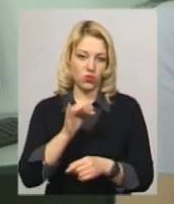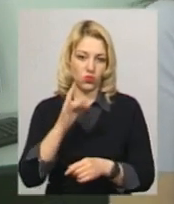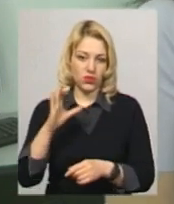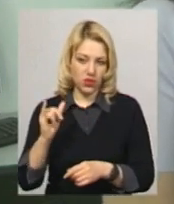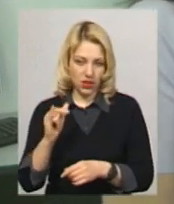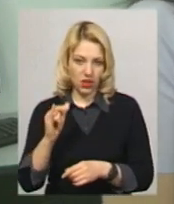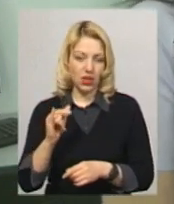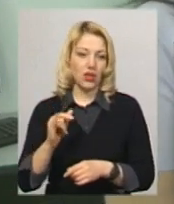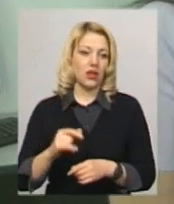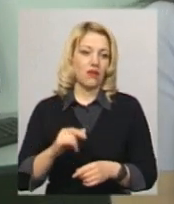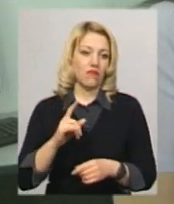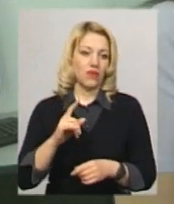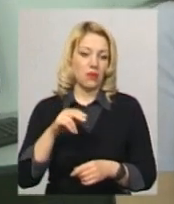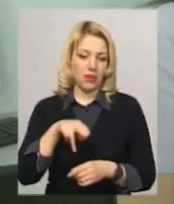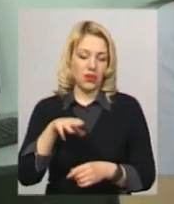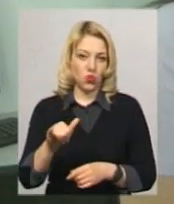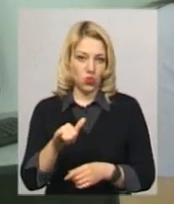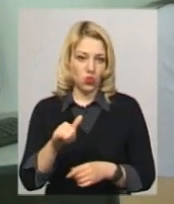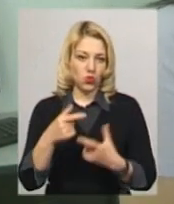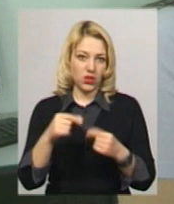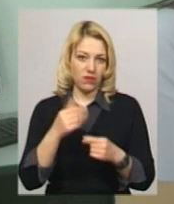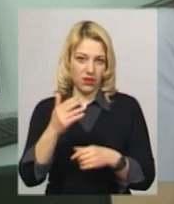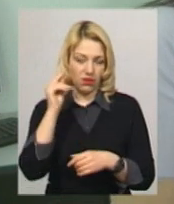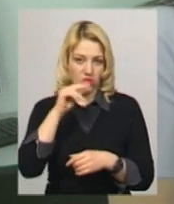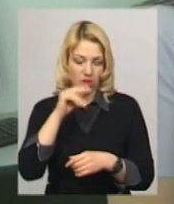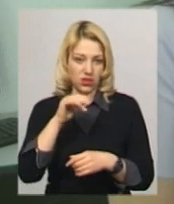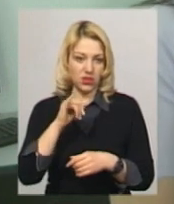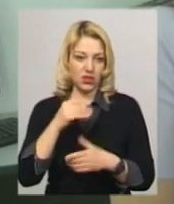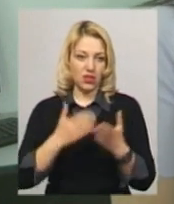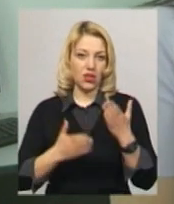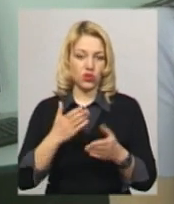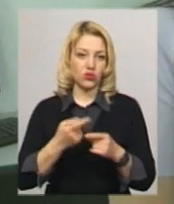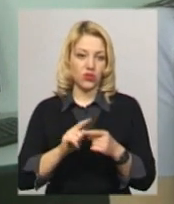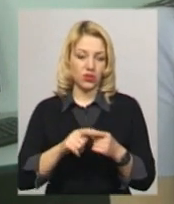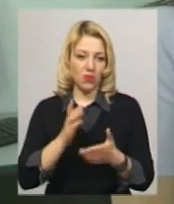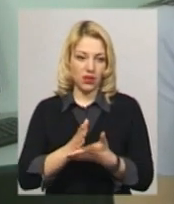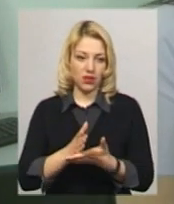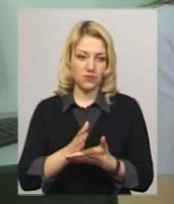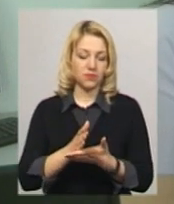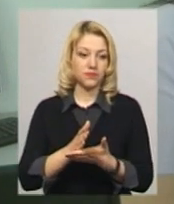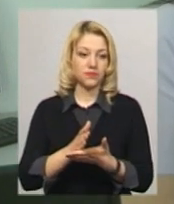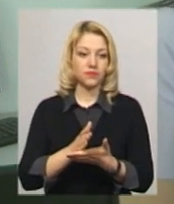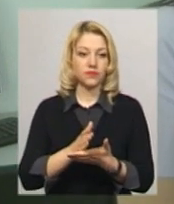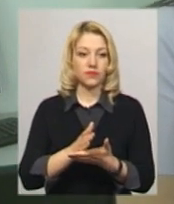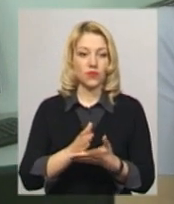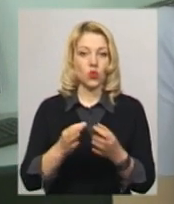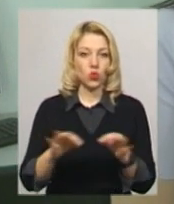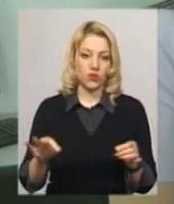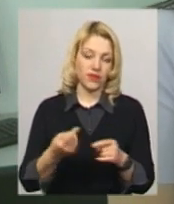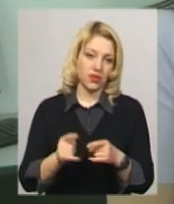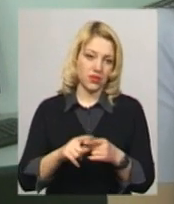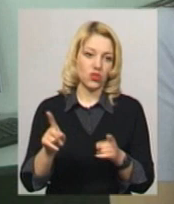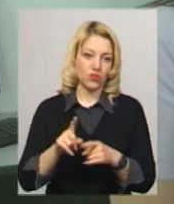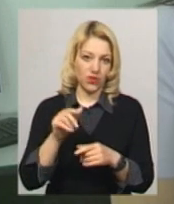в тому професійно-технічному закладі, в якому він навчається, якщо він має дозвіл на це,